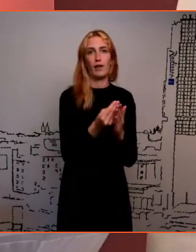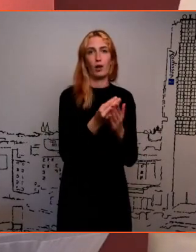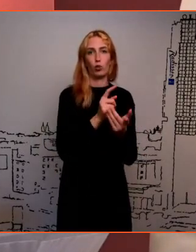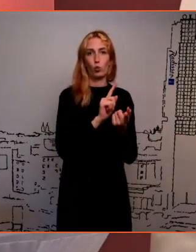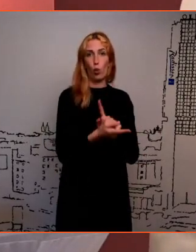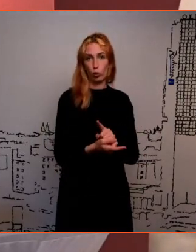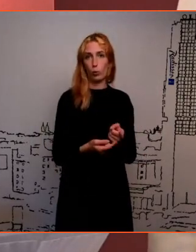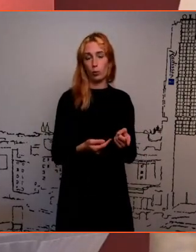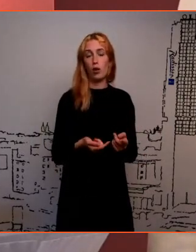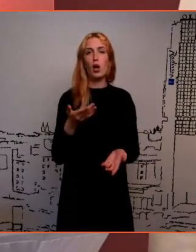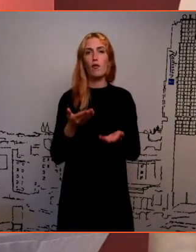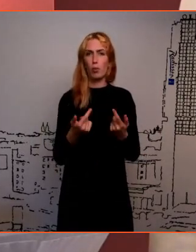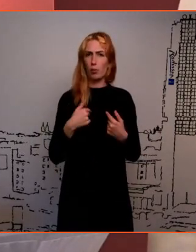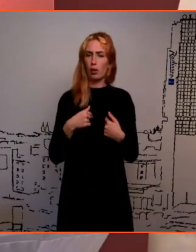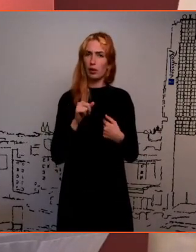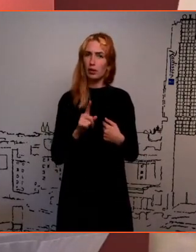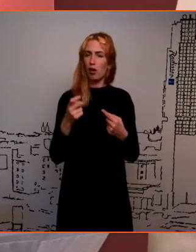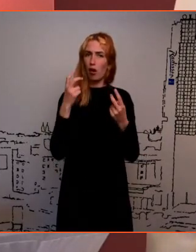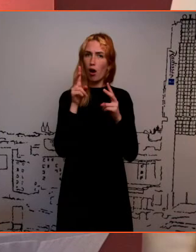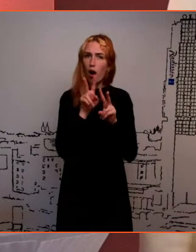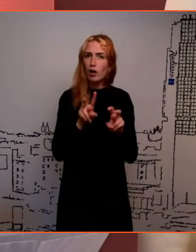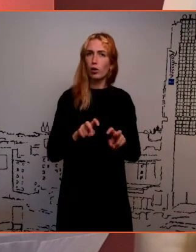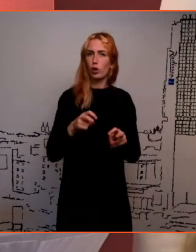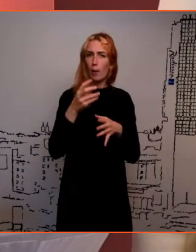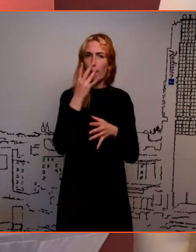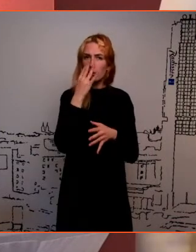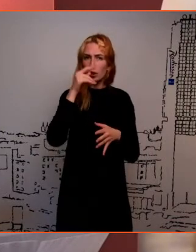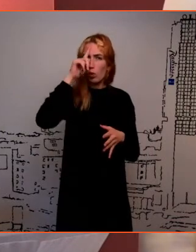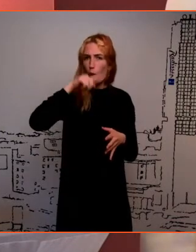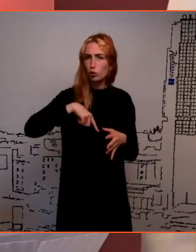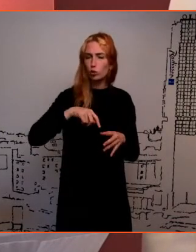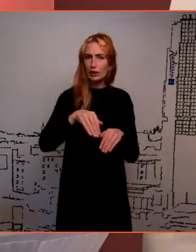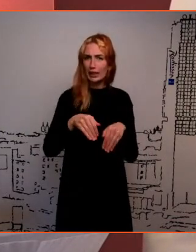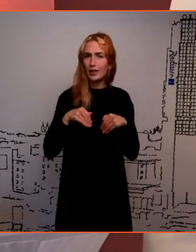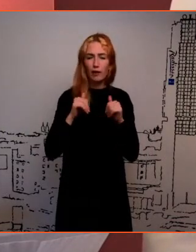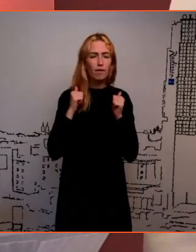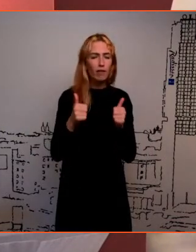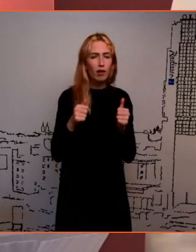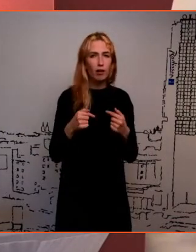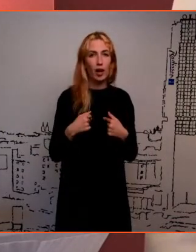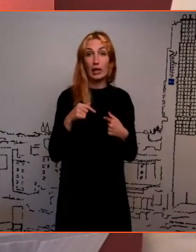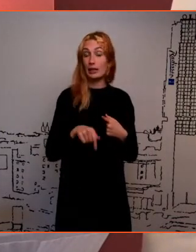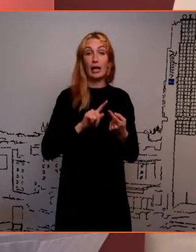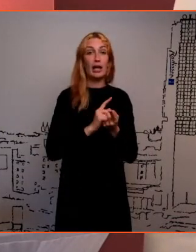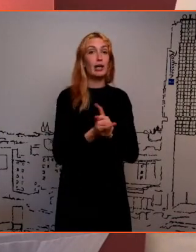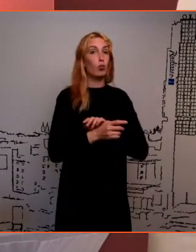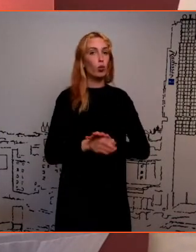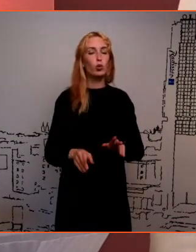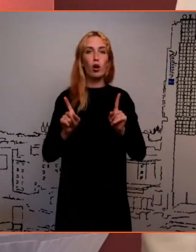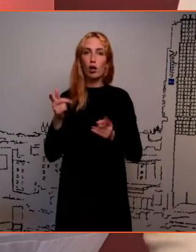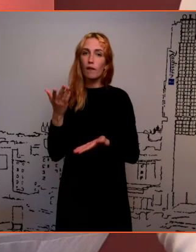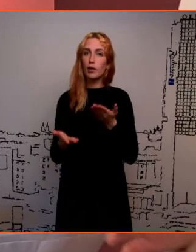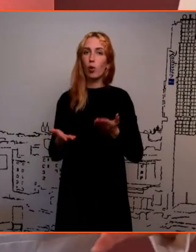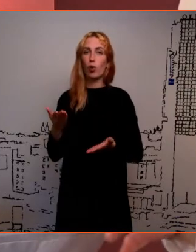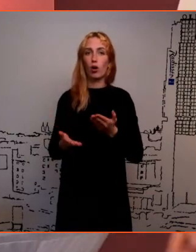selline väga hea analüütiliste, matemaatiliste oskustega introvert on ja, et see ei muutu, aga võibolla, ma olen